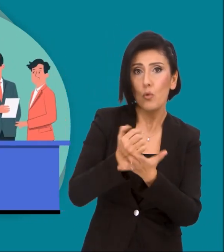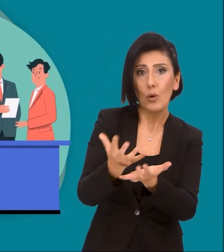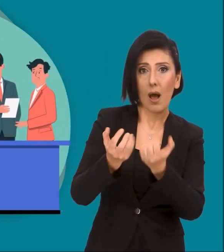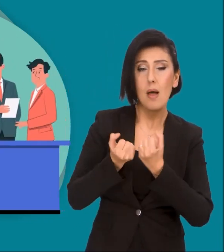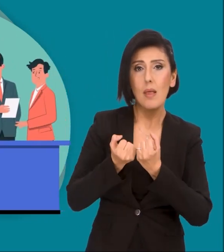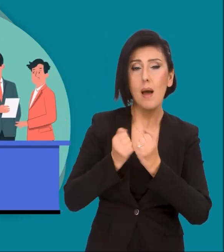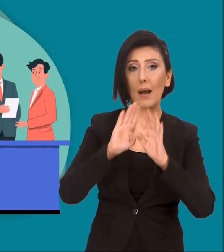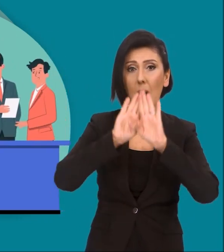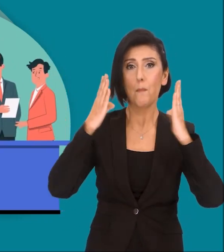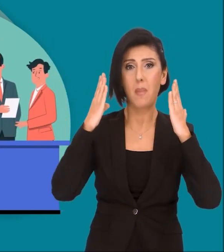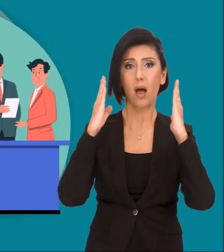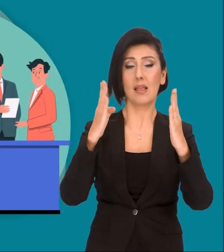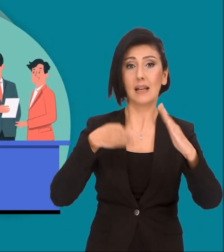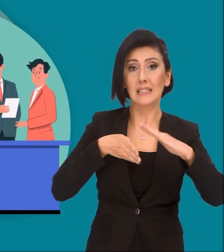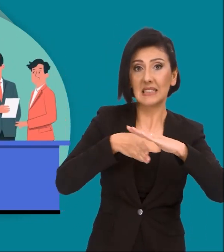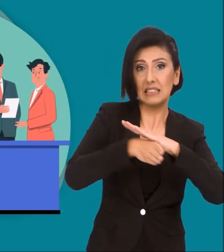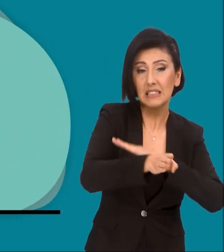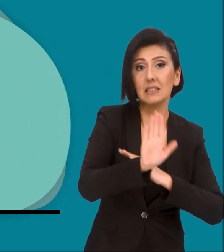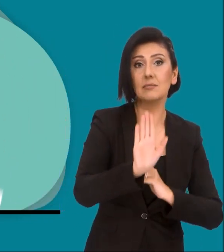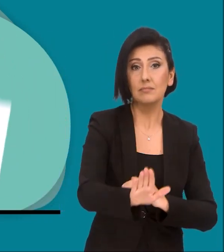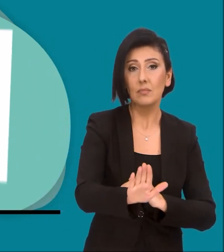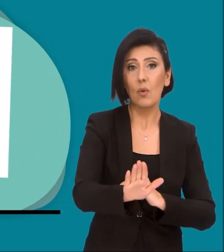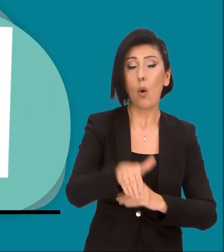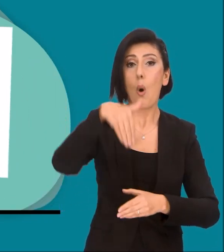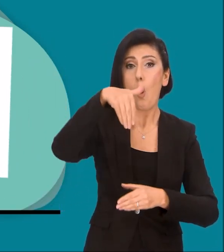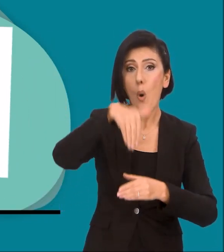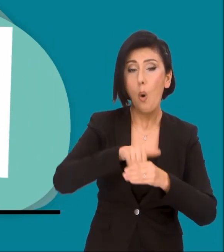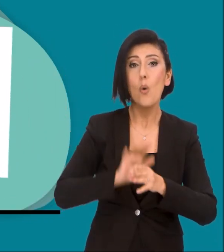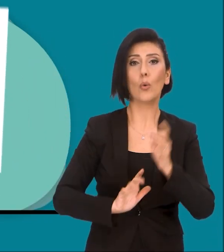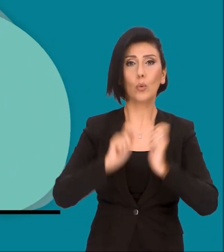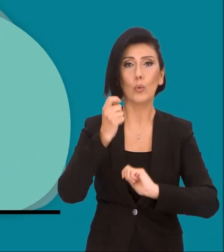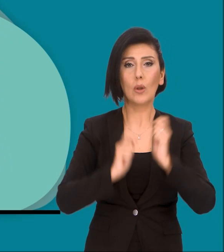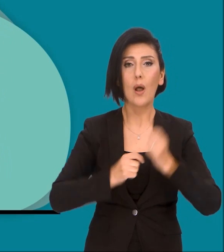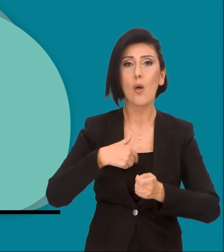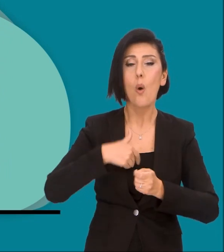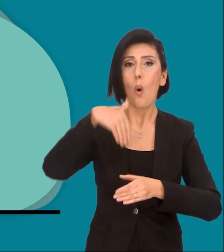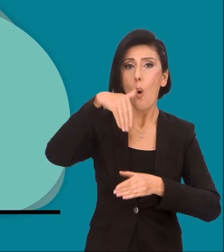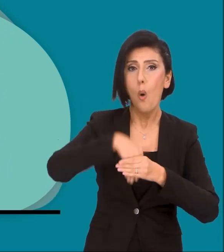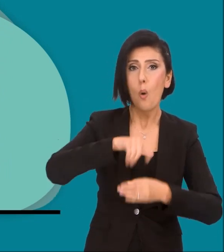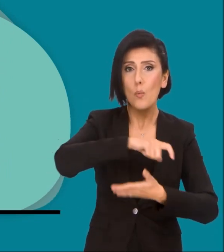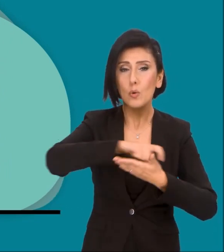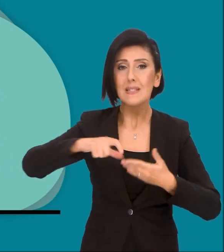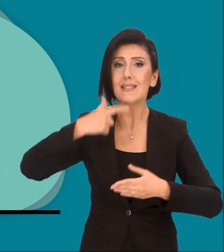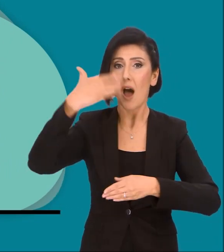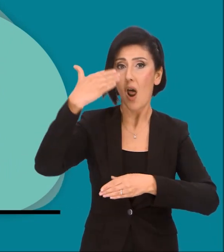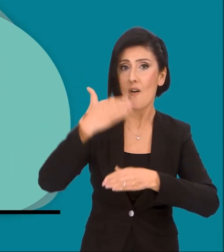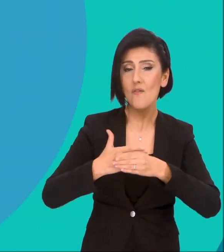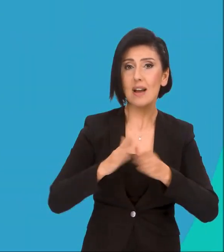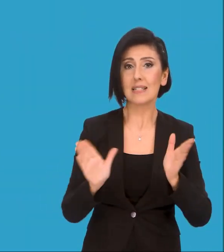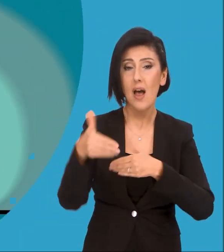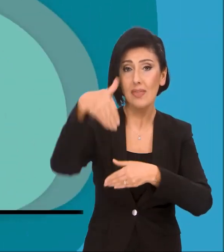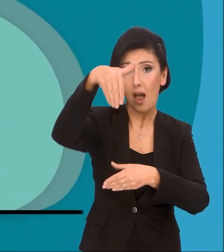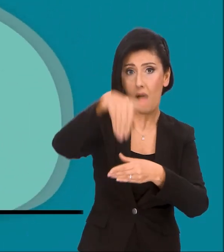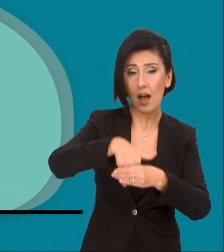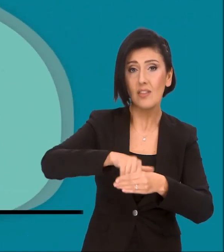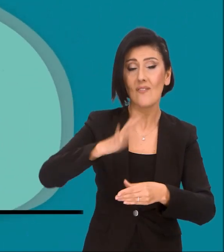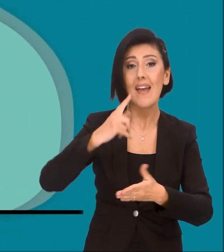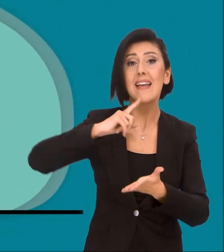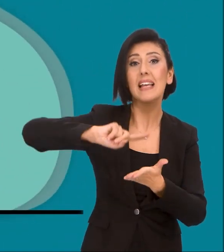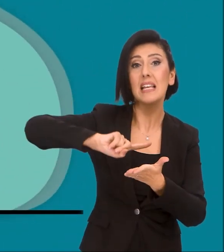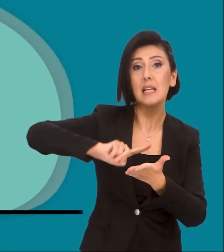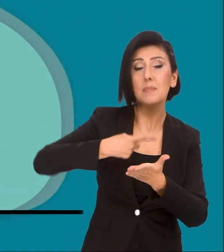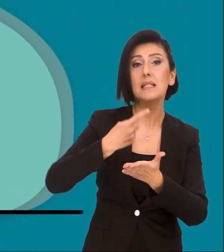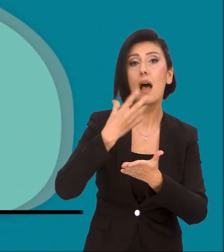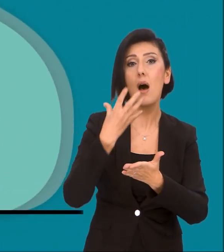kapalı oy verme kabinine giriniz. Oyunuzu kullanarak oy pusulalarını zarfa koyup sandığa atınız ve imza